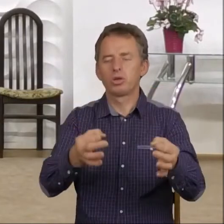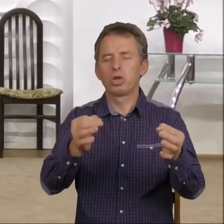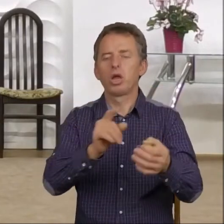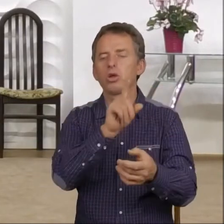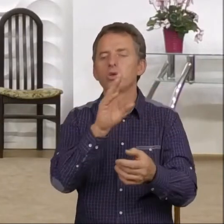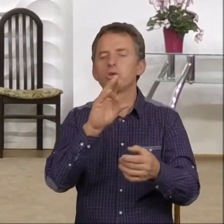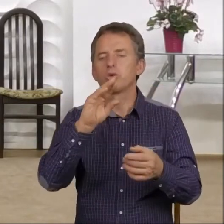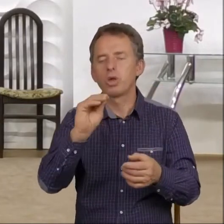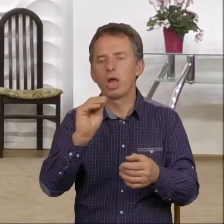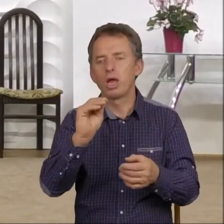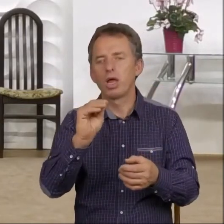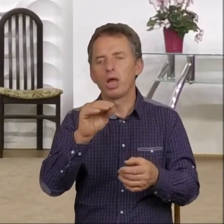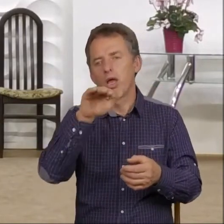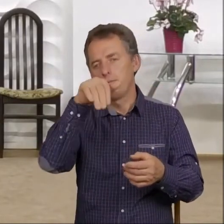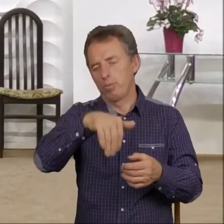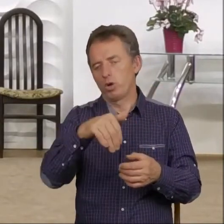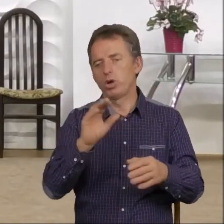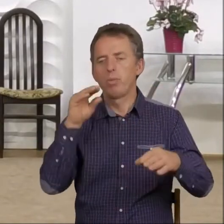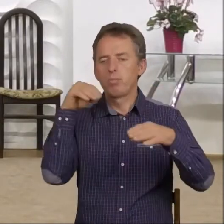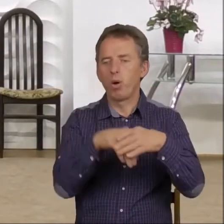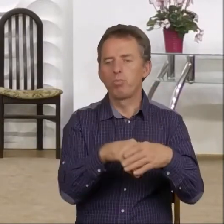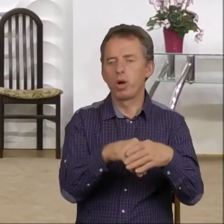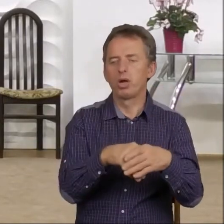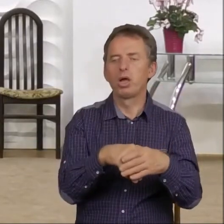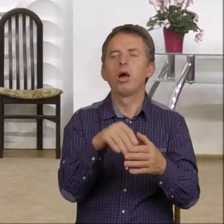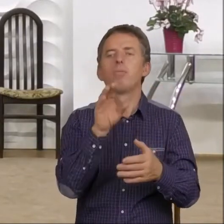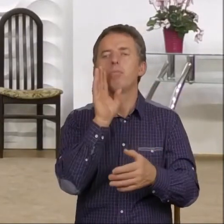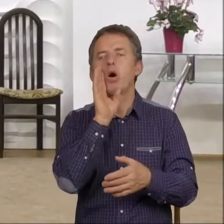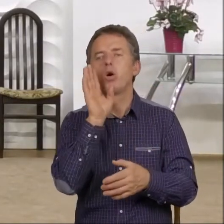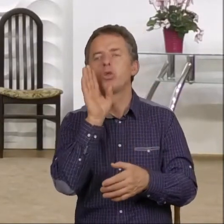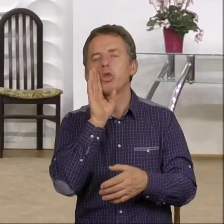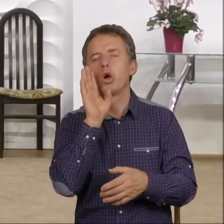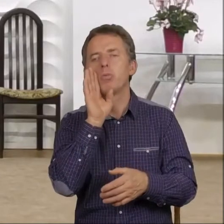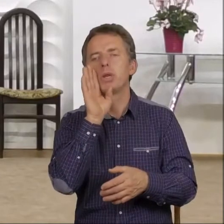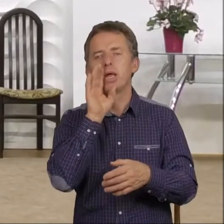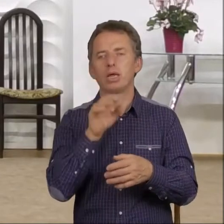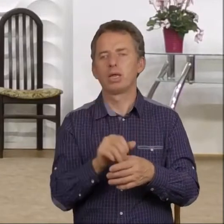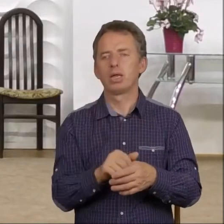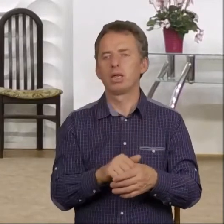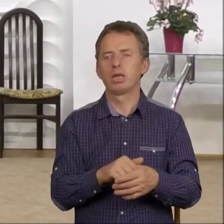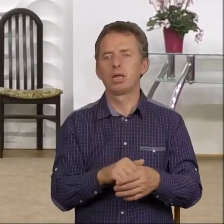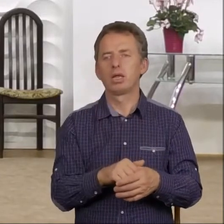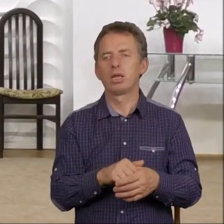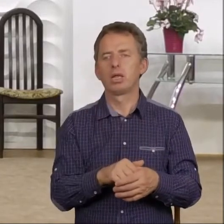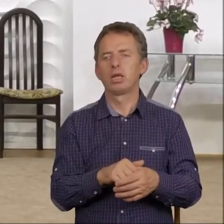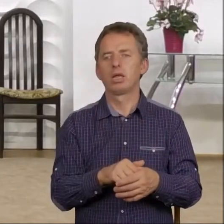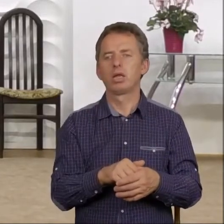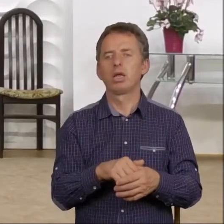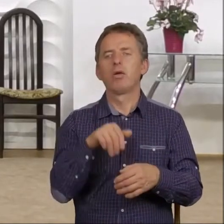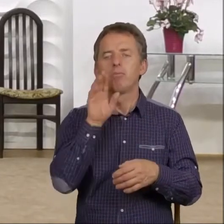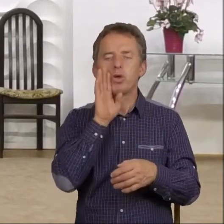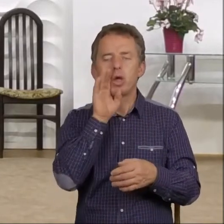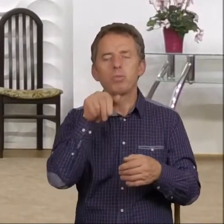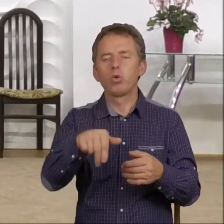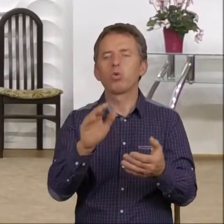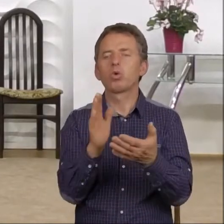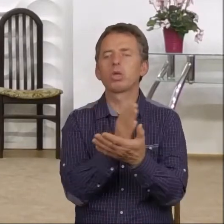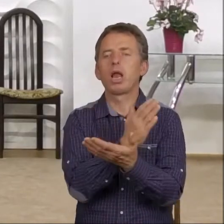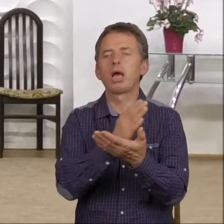może popaść w podobne uzależnienie.